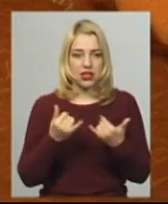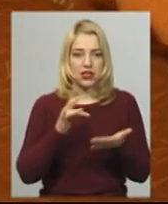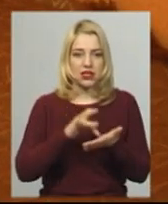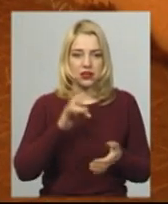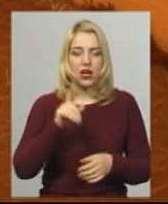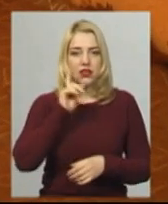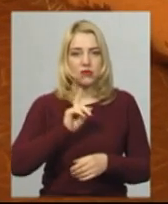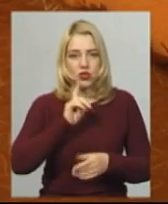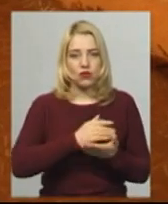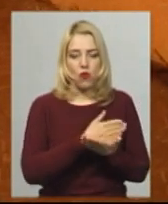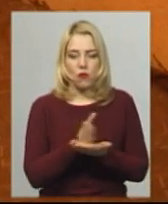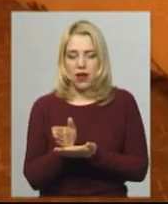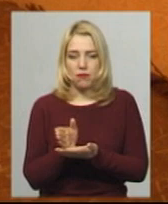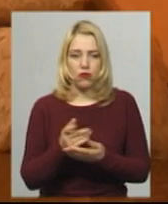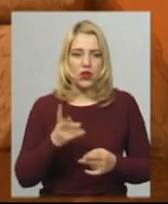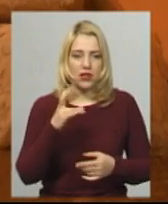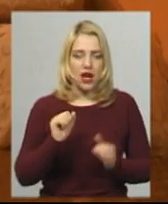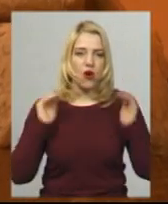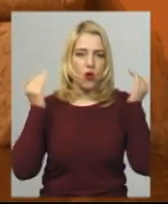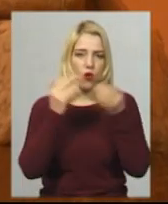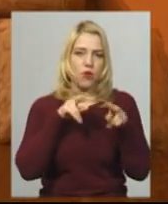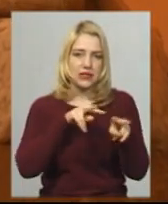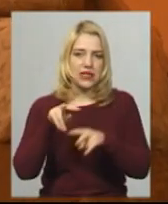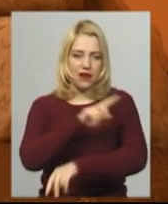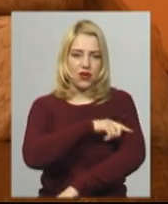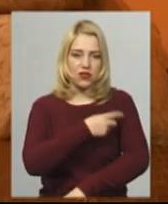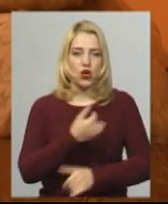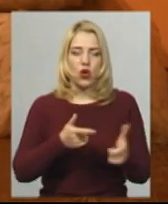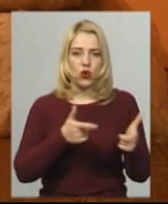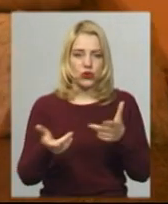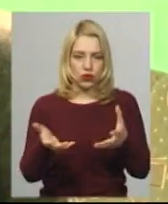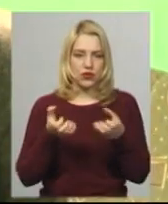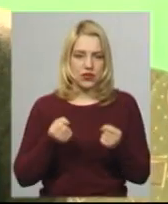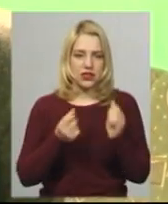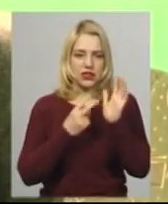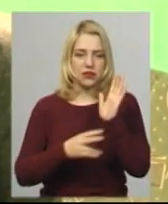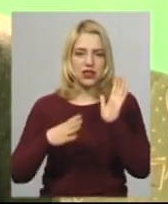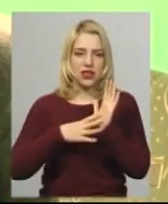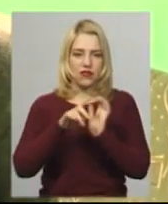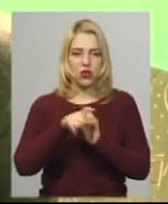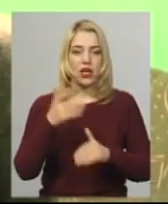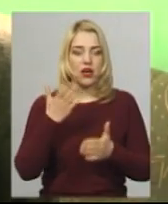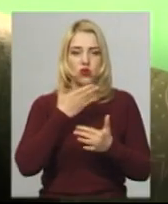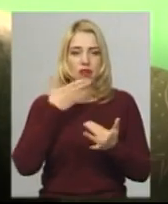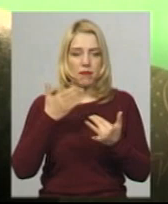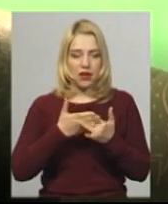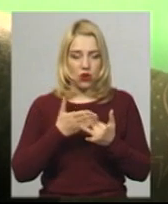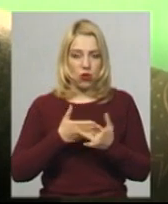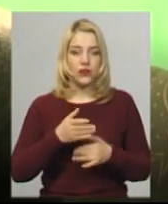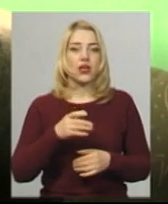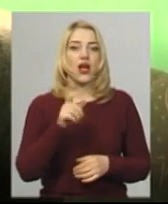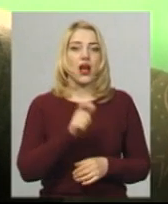тимчасово перепрофілювали на заклад обсервації. Тут готові прийняти на ізоляцію 79 людей. Якщо це не пільгові категорії, не соціально